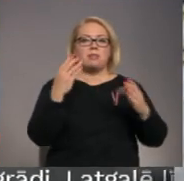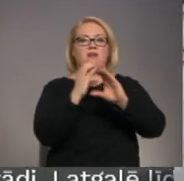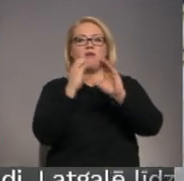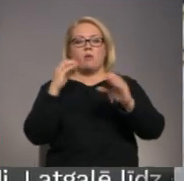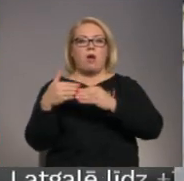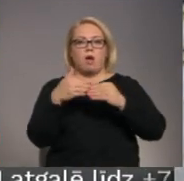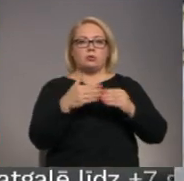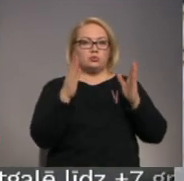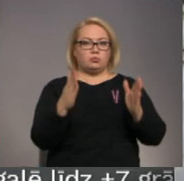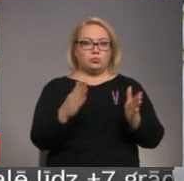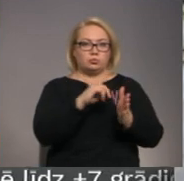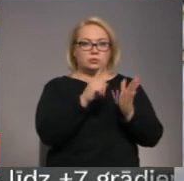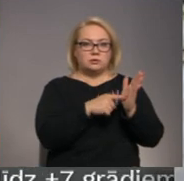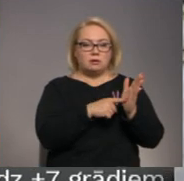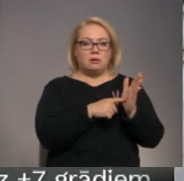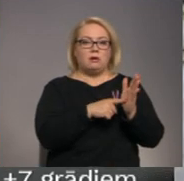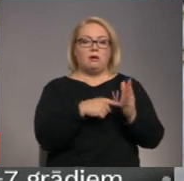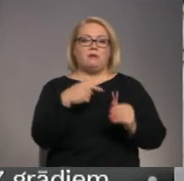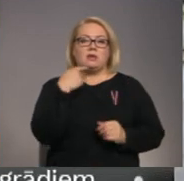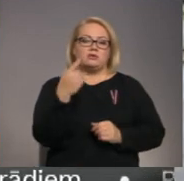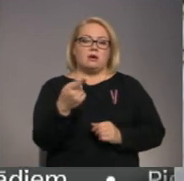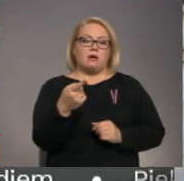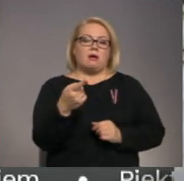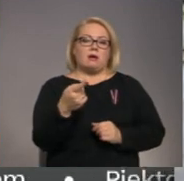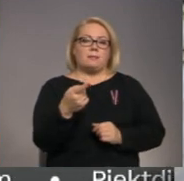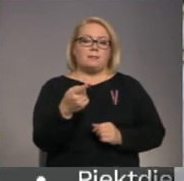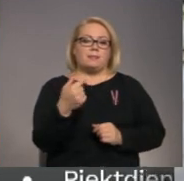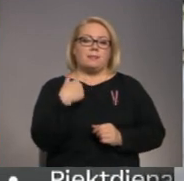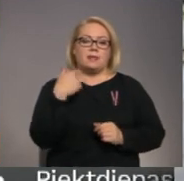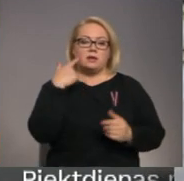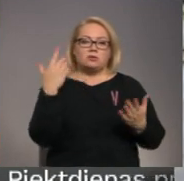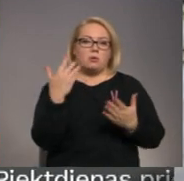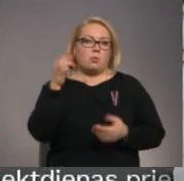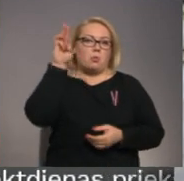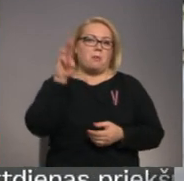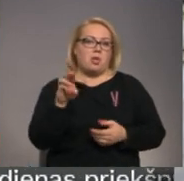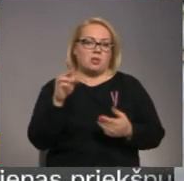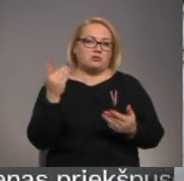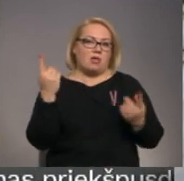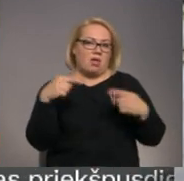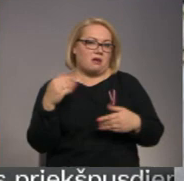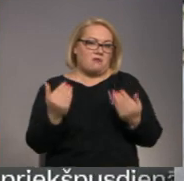kādas? Es domāju, kā mēneša laika varbūt.